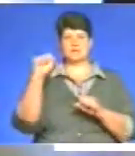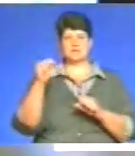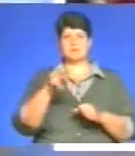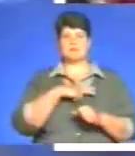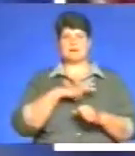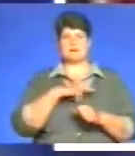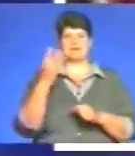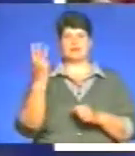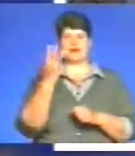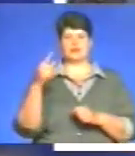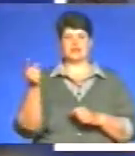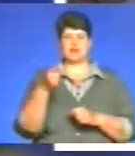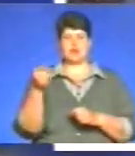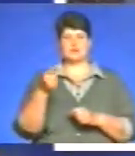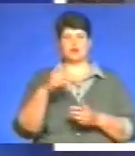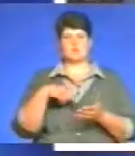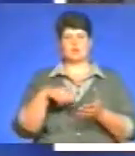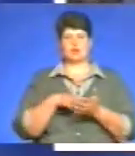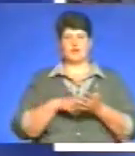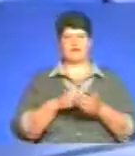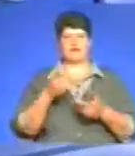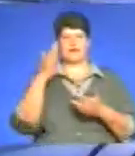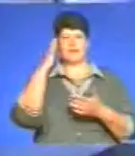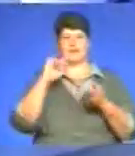Девушки отдыхают